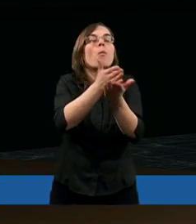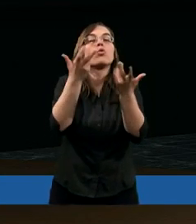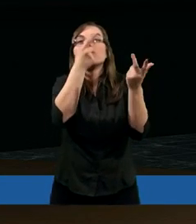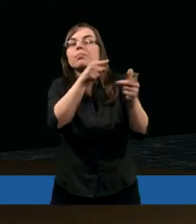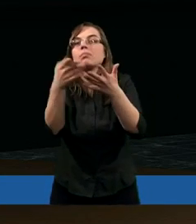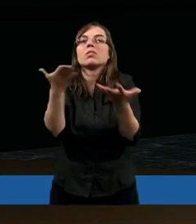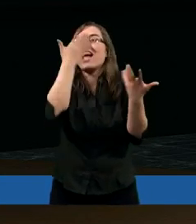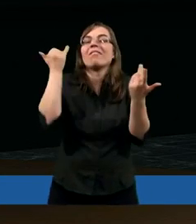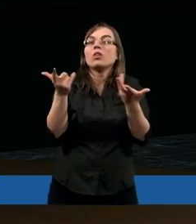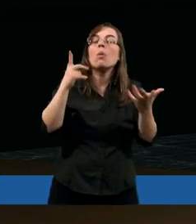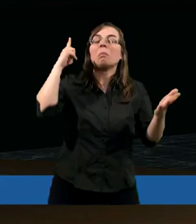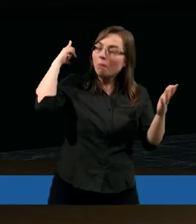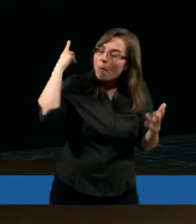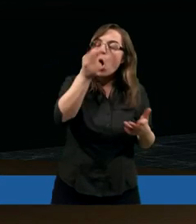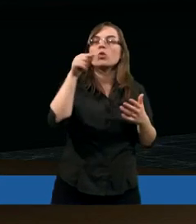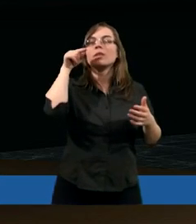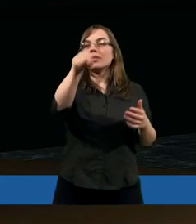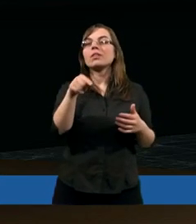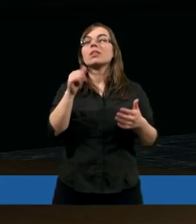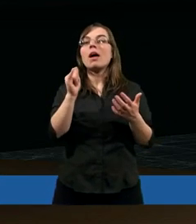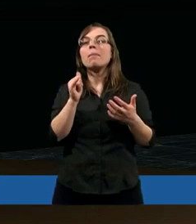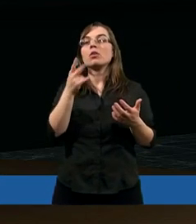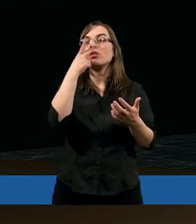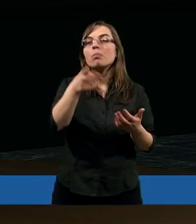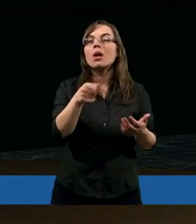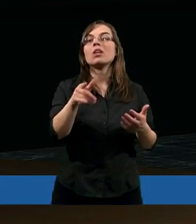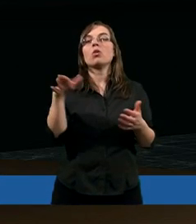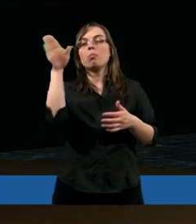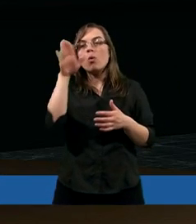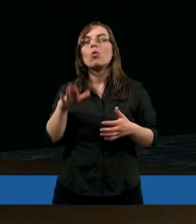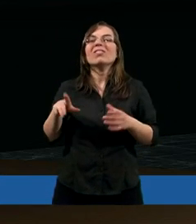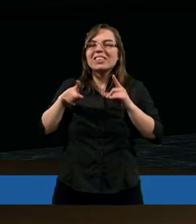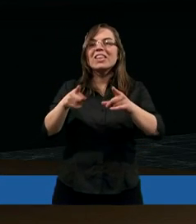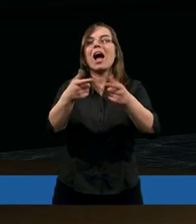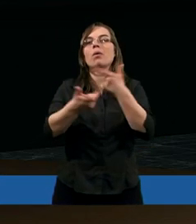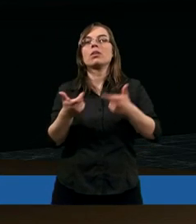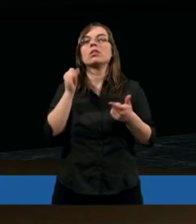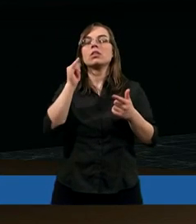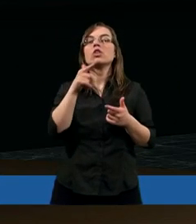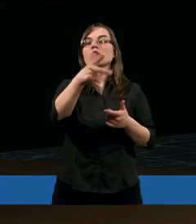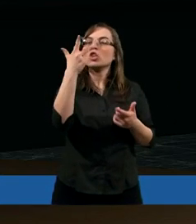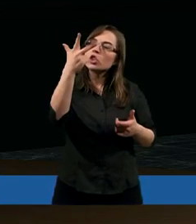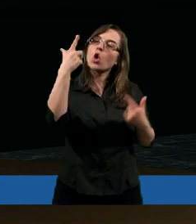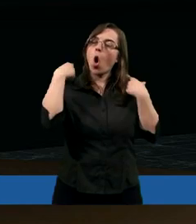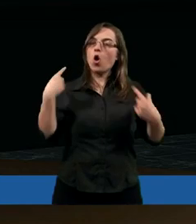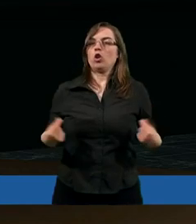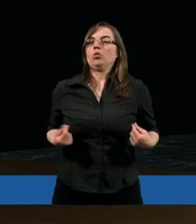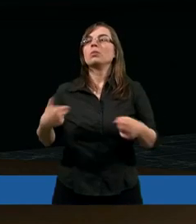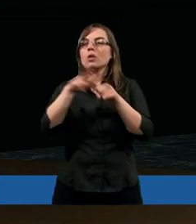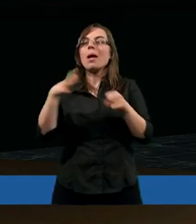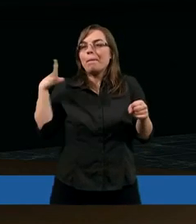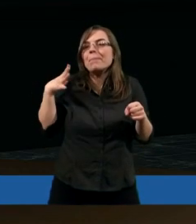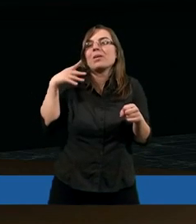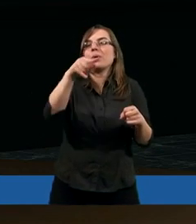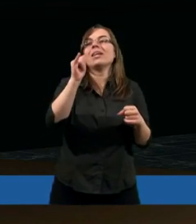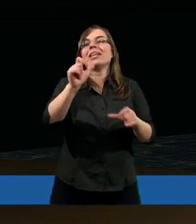Po prostu poszłam i wiecie co Pan Bóg sprowadził trzy osoby, które po prostu